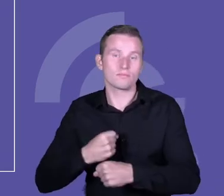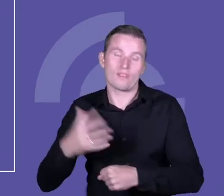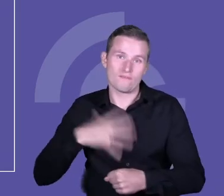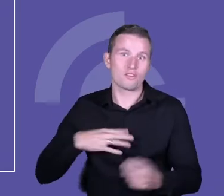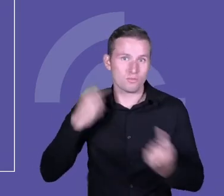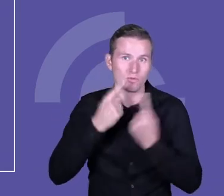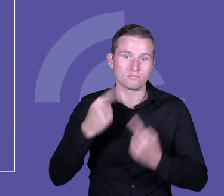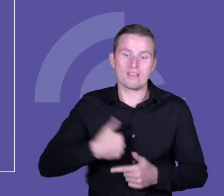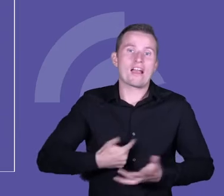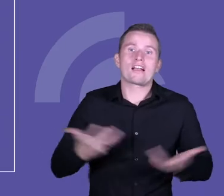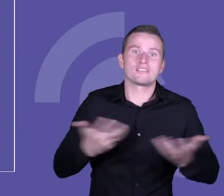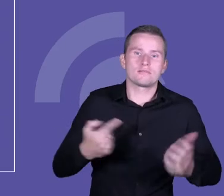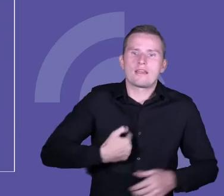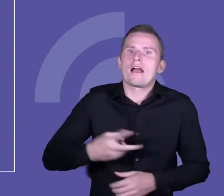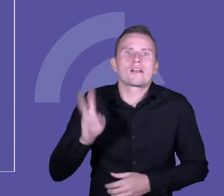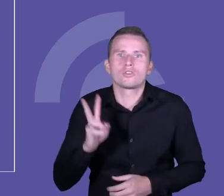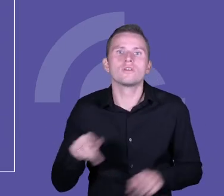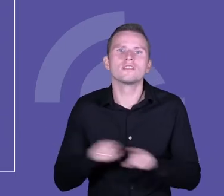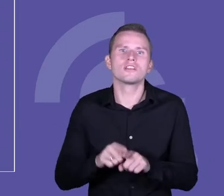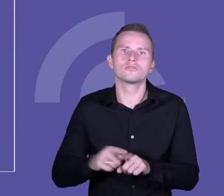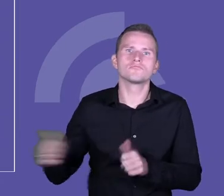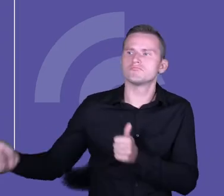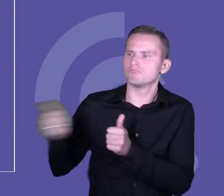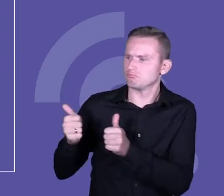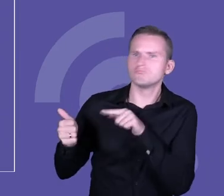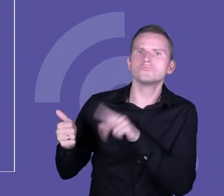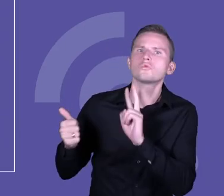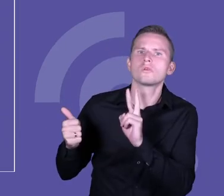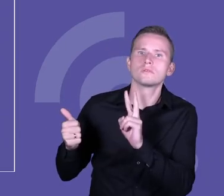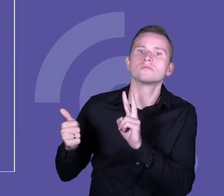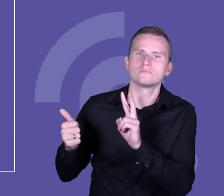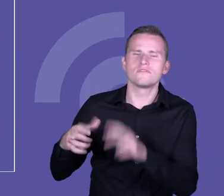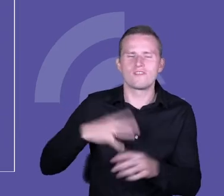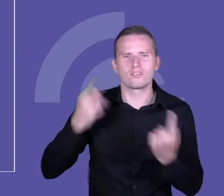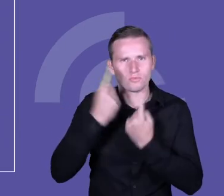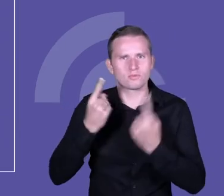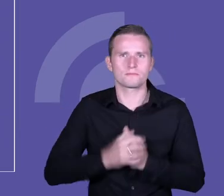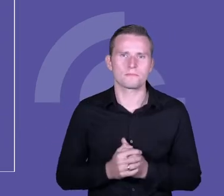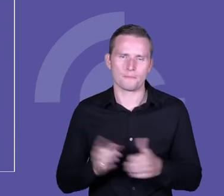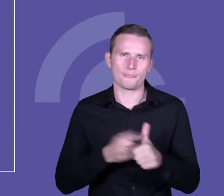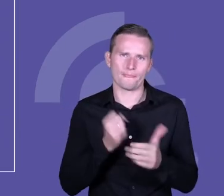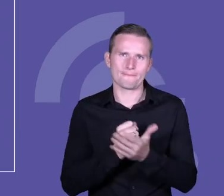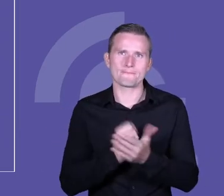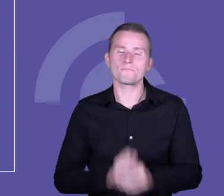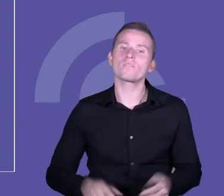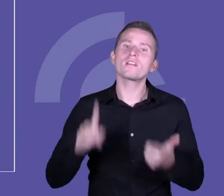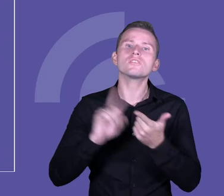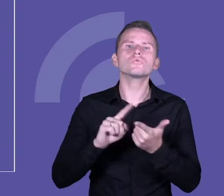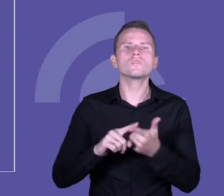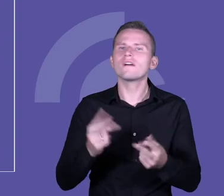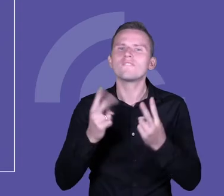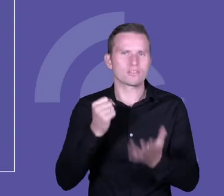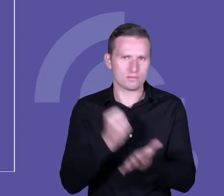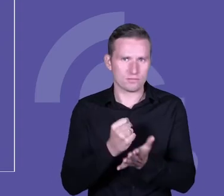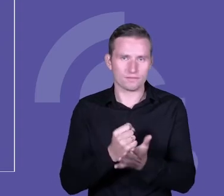jestem i kto jest obok. To jest jakby jedna rzecz. Druga ważna kwestia to też pytanie,